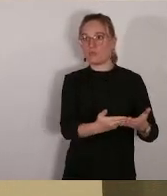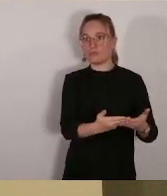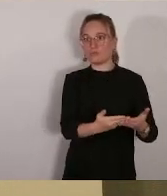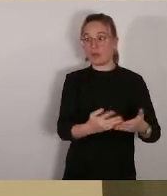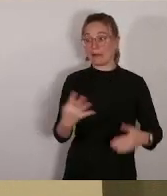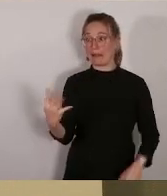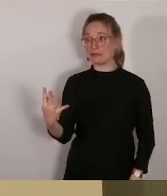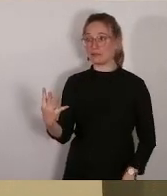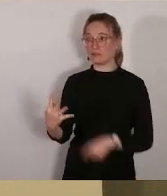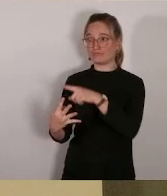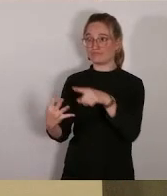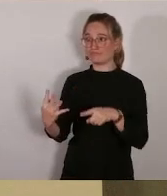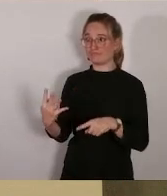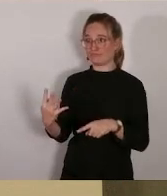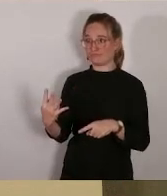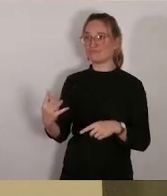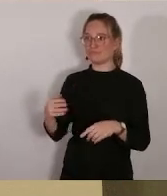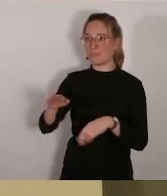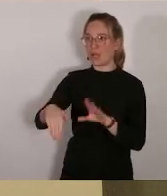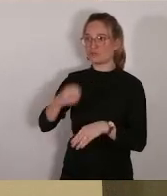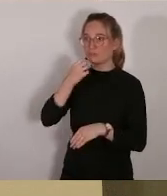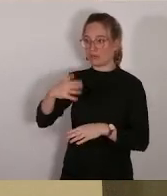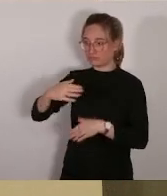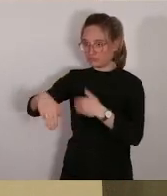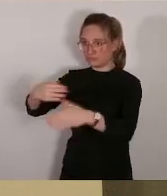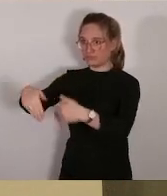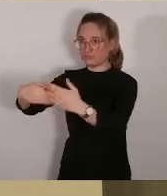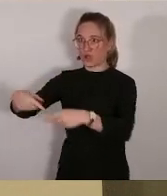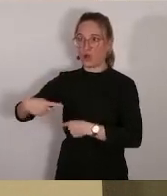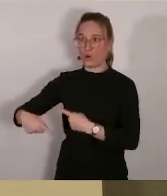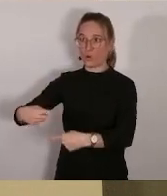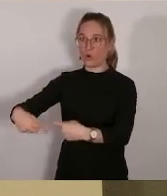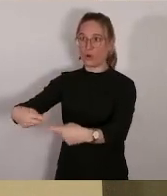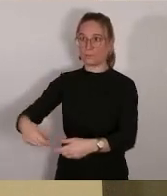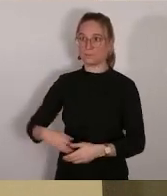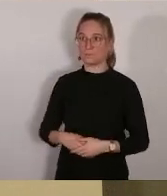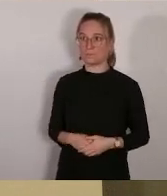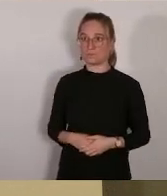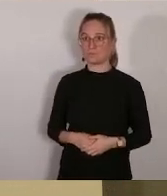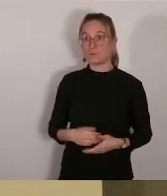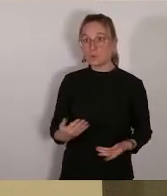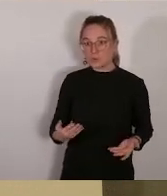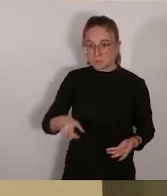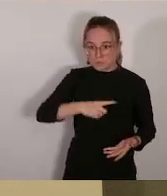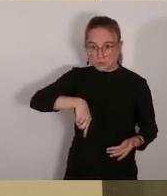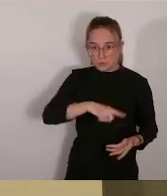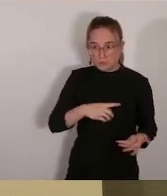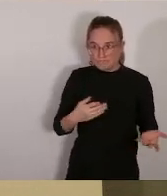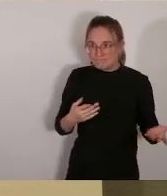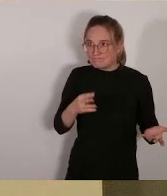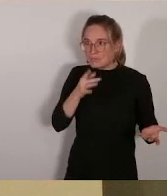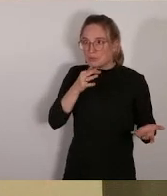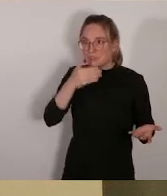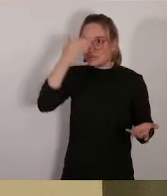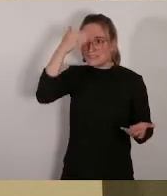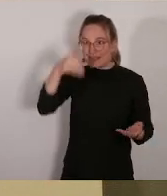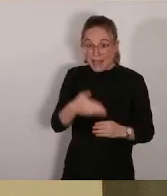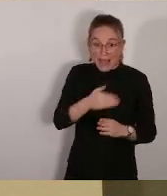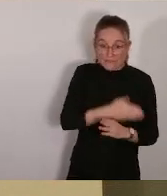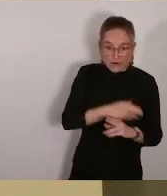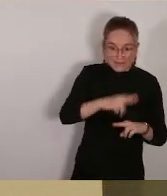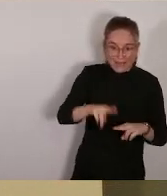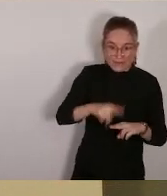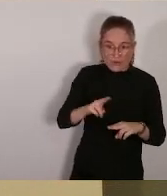fait faillite et non on ne peut pas savoir préjuger avant le début des travaux quelle va être la situation